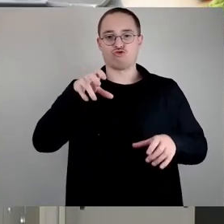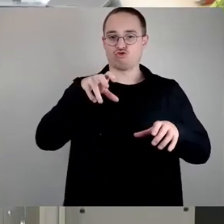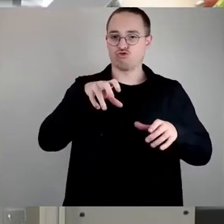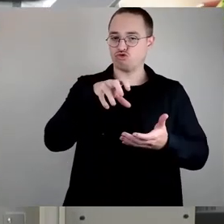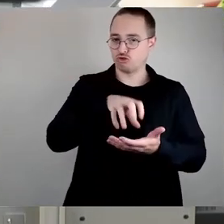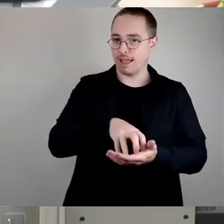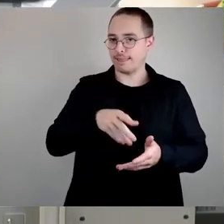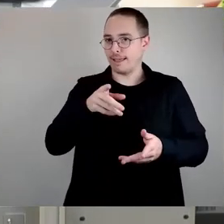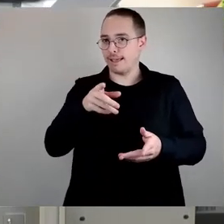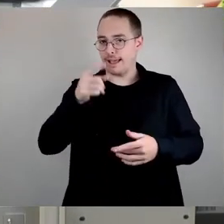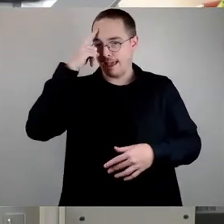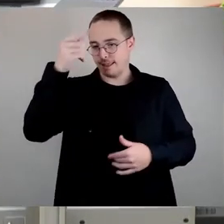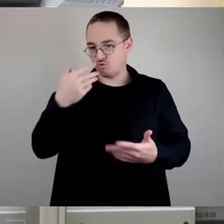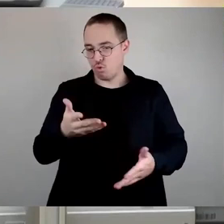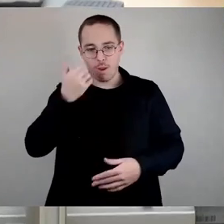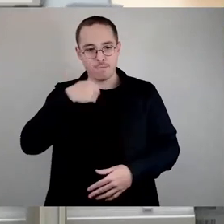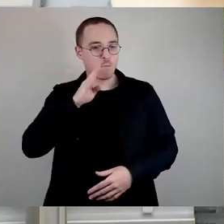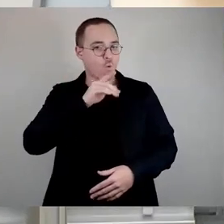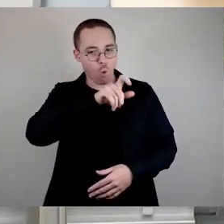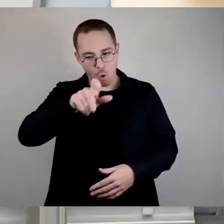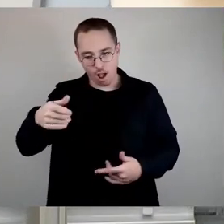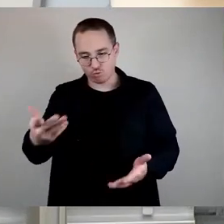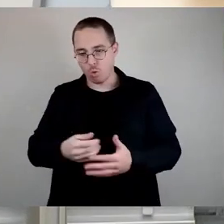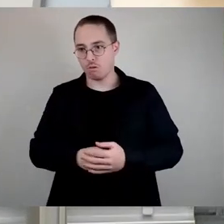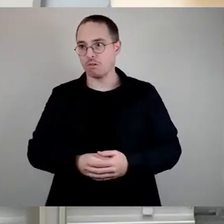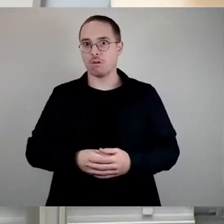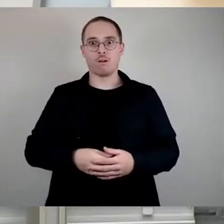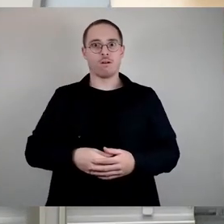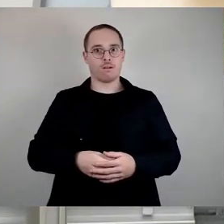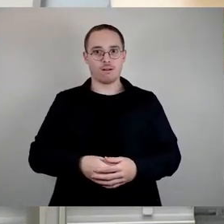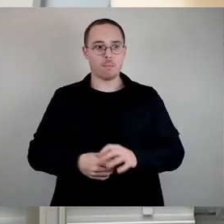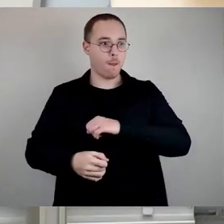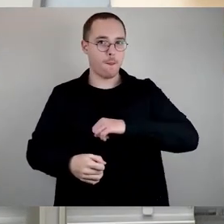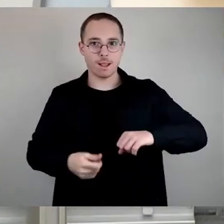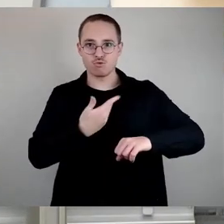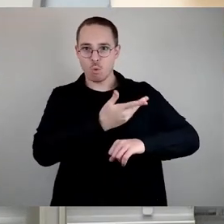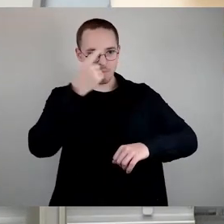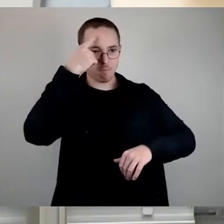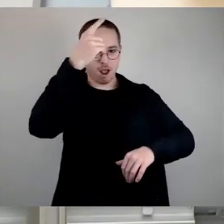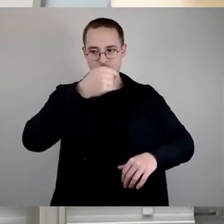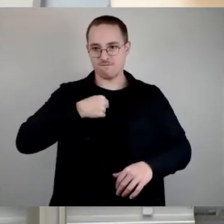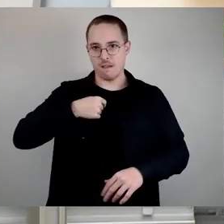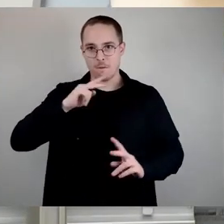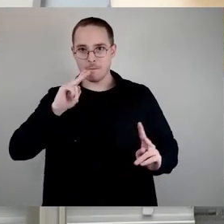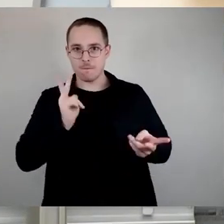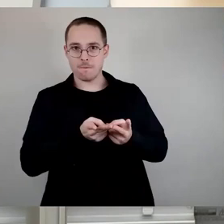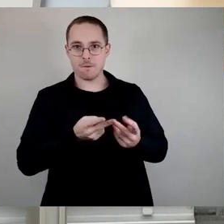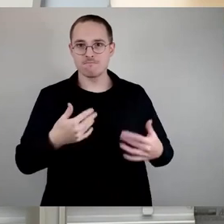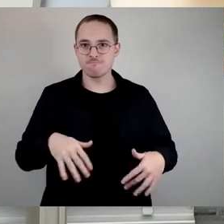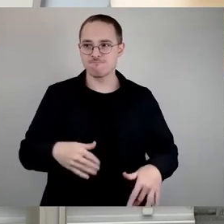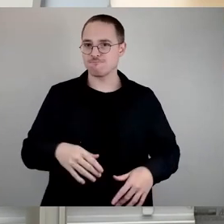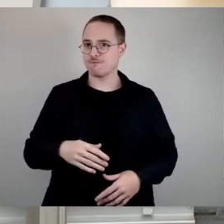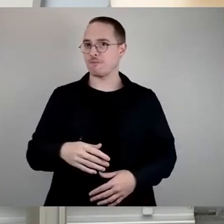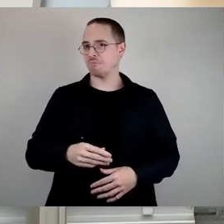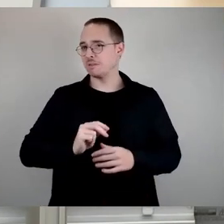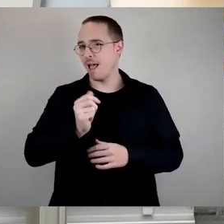Linken einer Meinung sind, wir haben das damals auch im Wahlprogramm stehen gehabt und wir haben es wieder im Wahlprogramm stehen, Senkung der Beitragssätze, Kindergarten